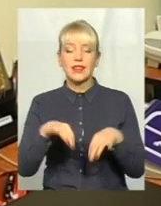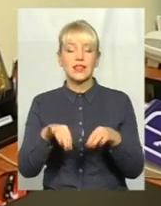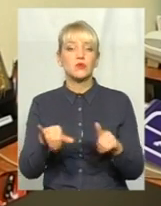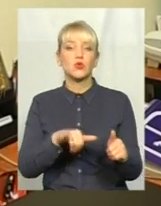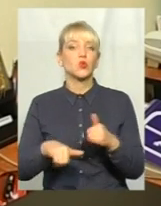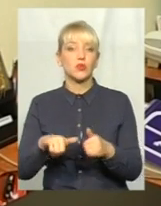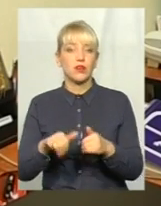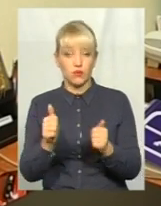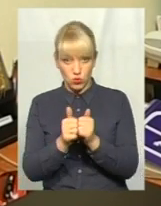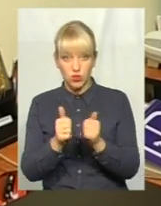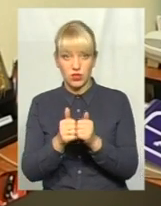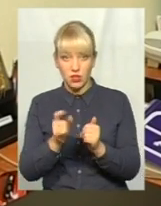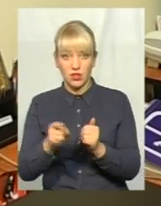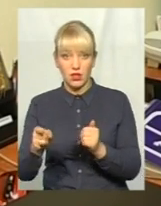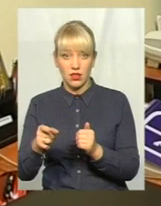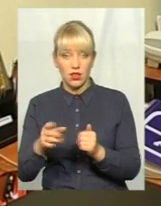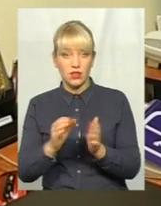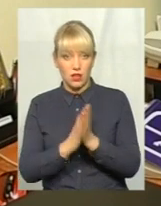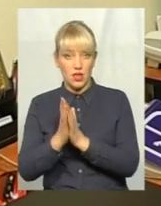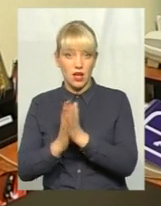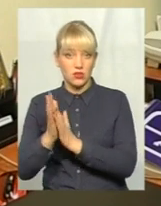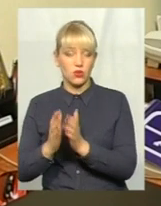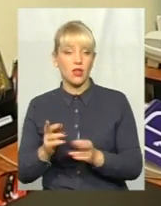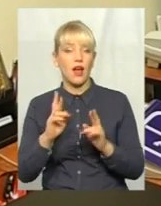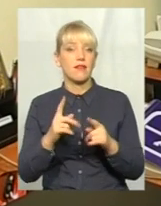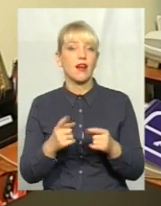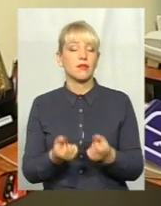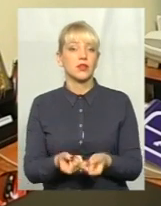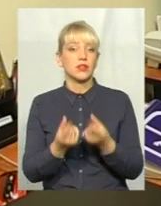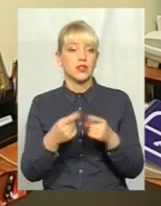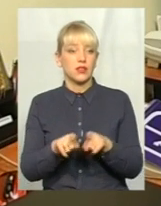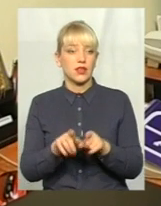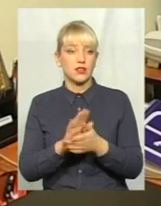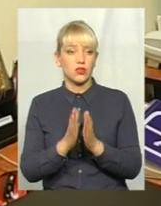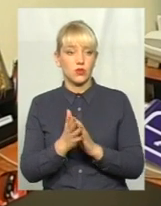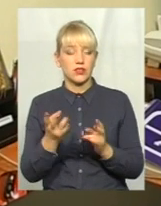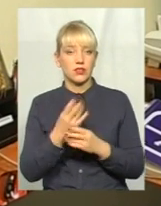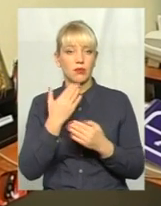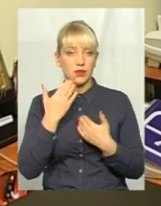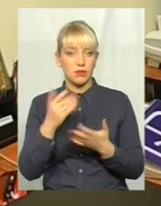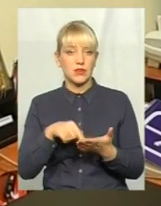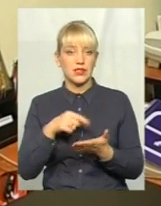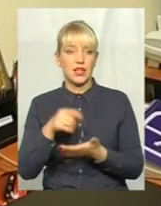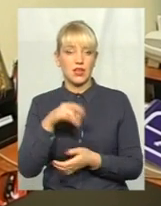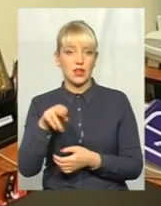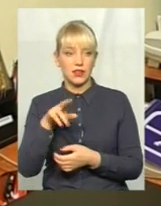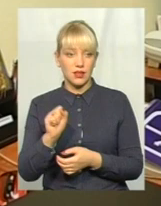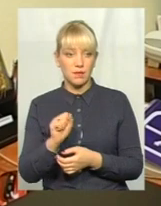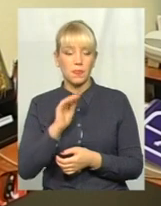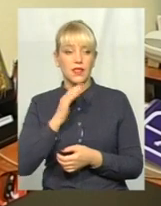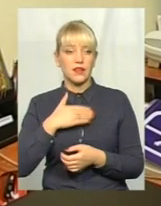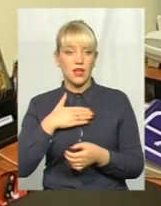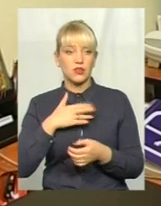В сусідній двір ставити на газон. До речі, а як склонається така ситуація? Це питання вже до міської ради, до наших,